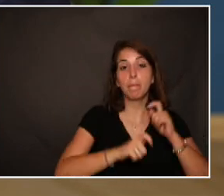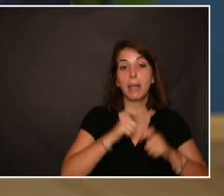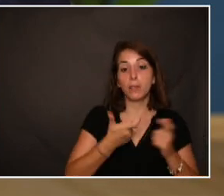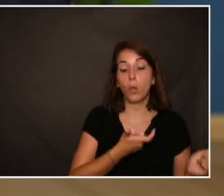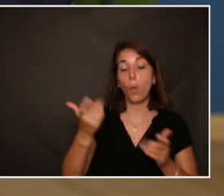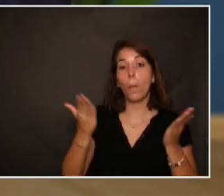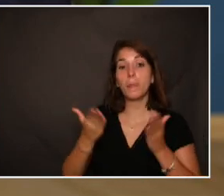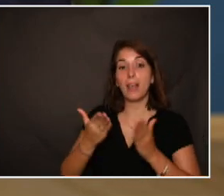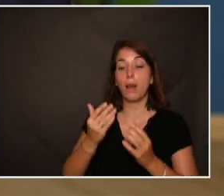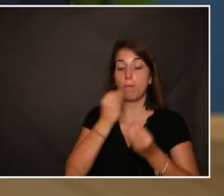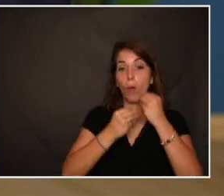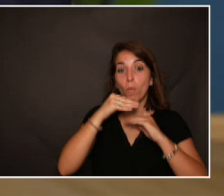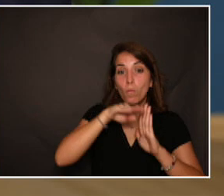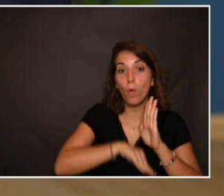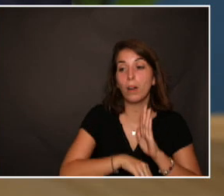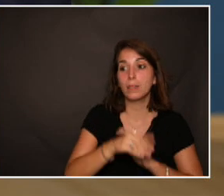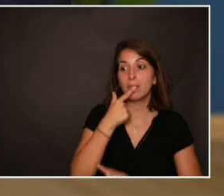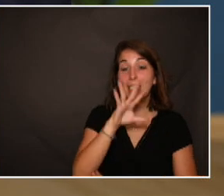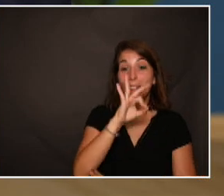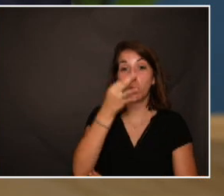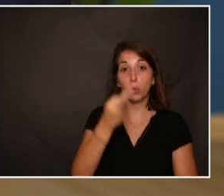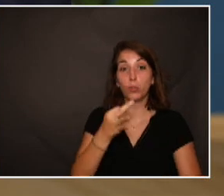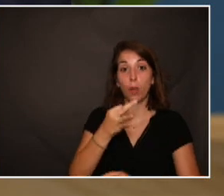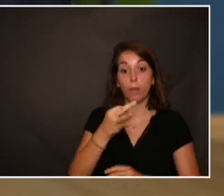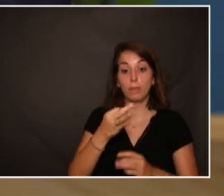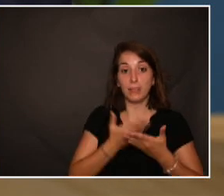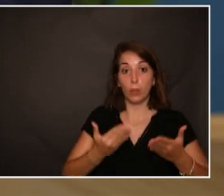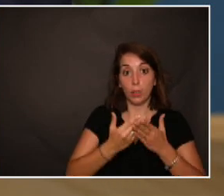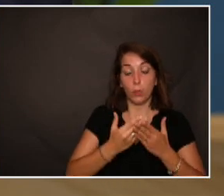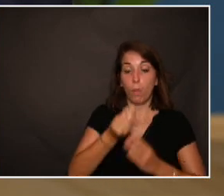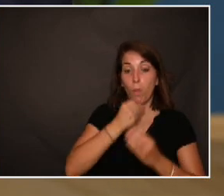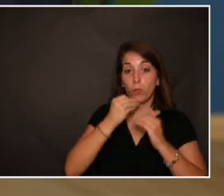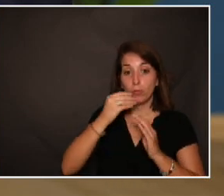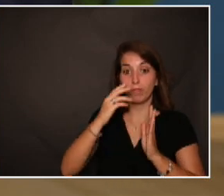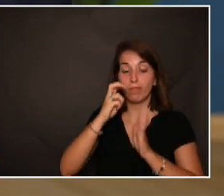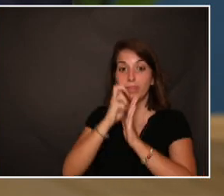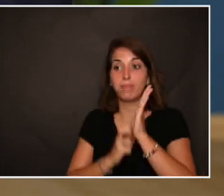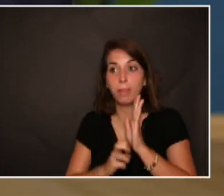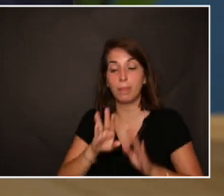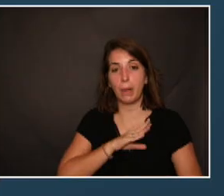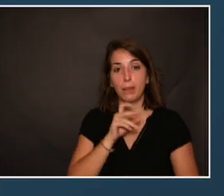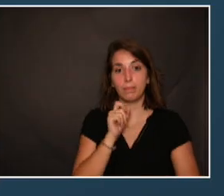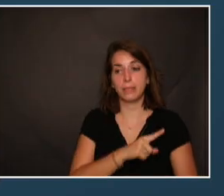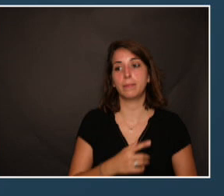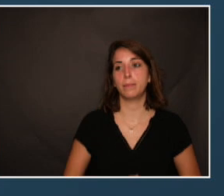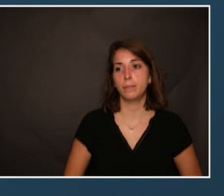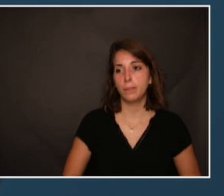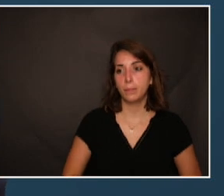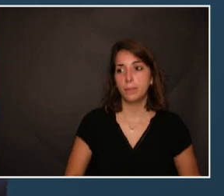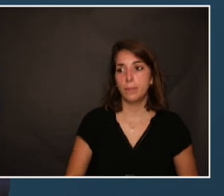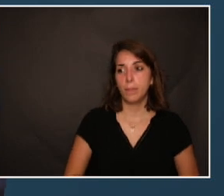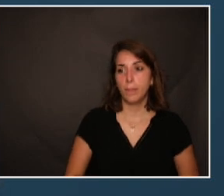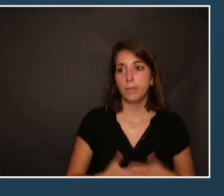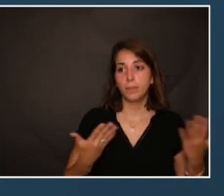dénutris dans 30 à 50% des cas. Donc c'est vraiment quelque chose d'important à prendre en compte. d'autant plus que